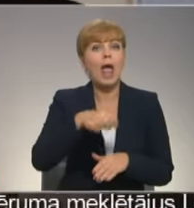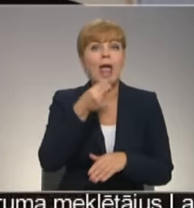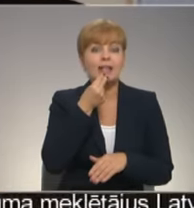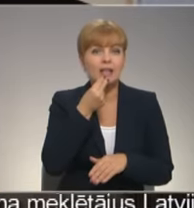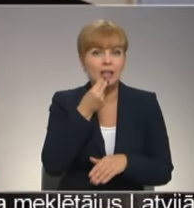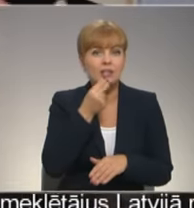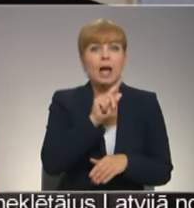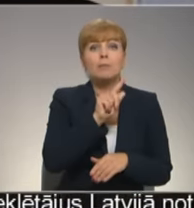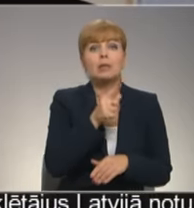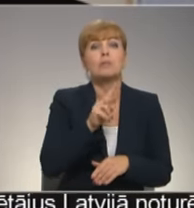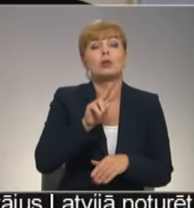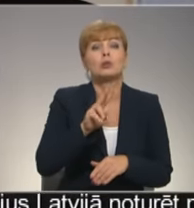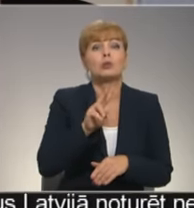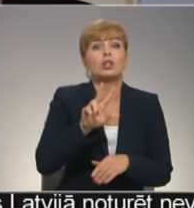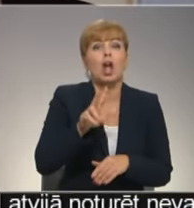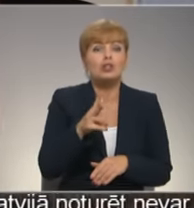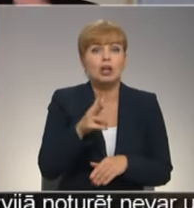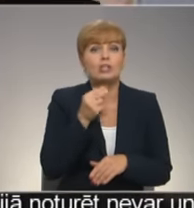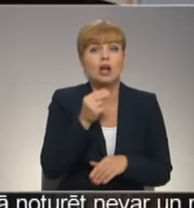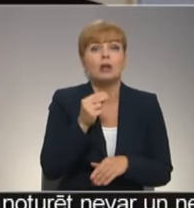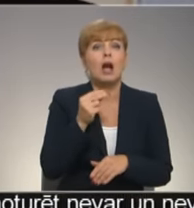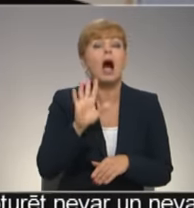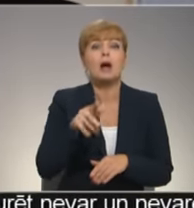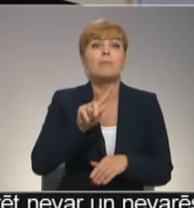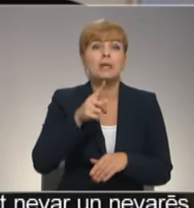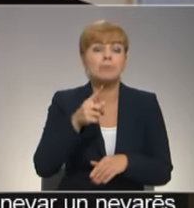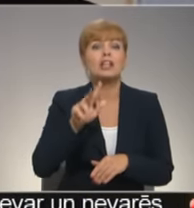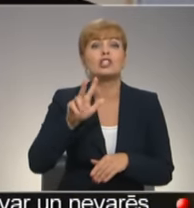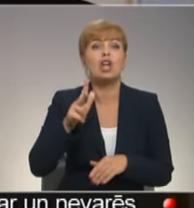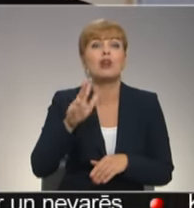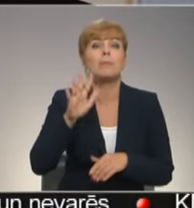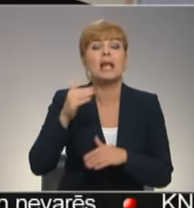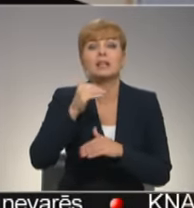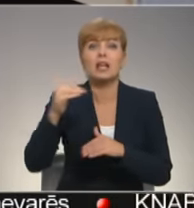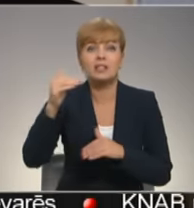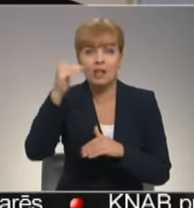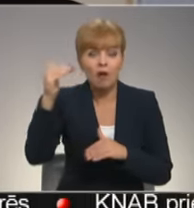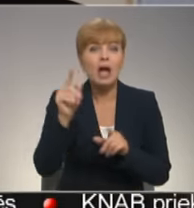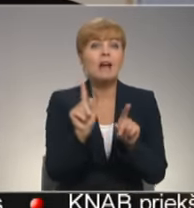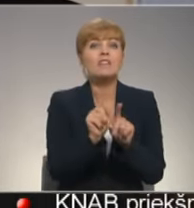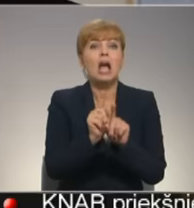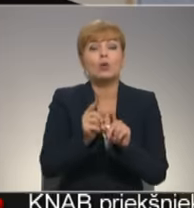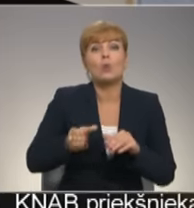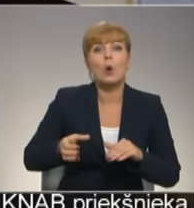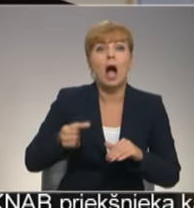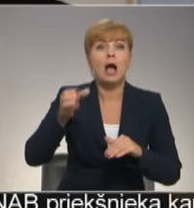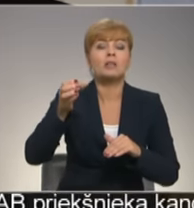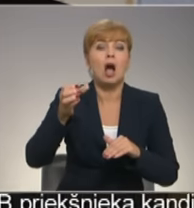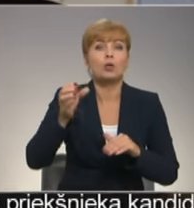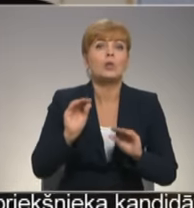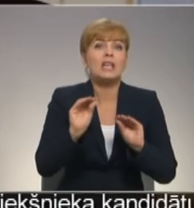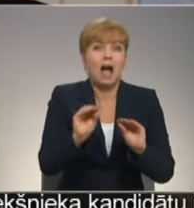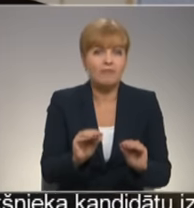stāvs, trešais stāvs, piektais stāvs, septītais stāvs uz vienu to pašu kanālu var būt ievadi.